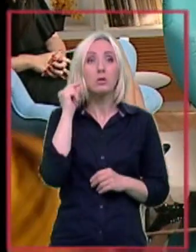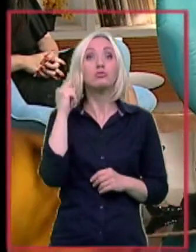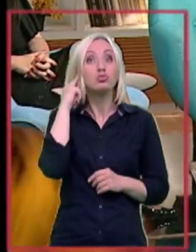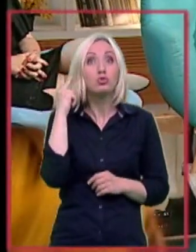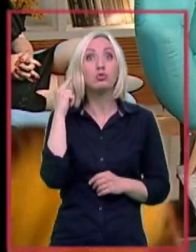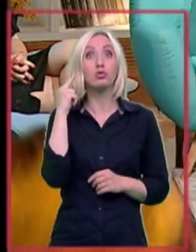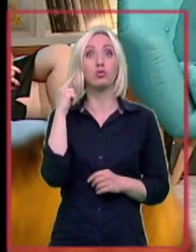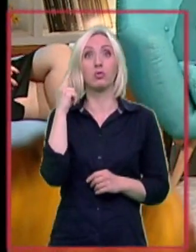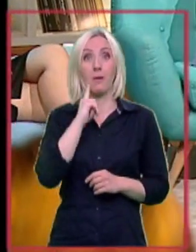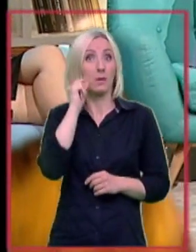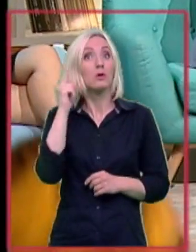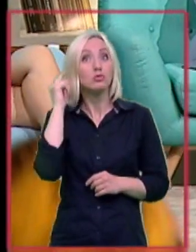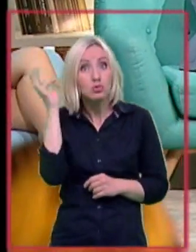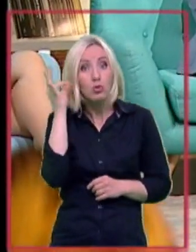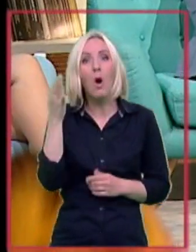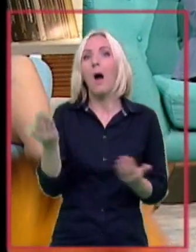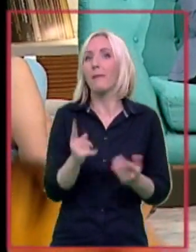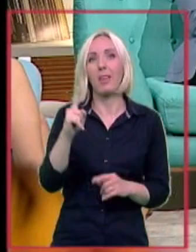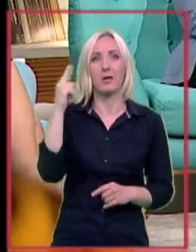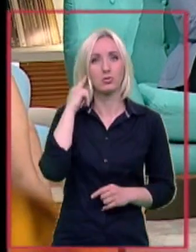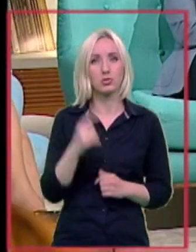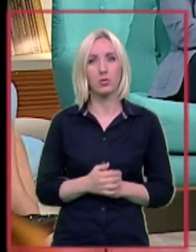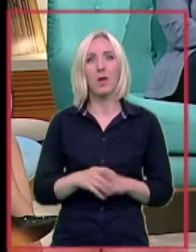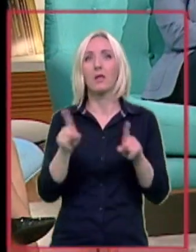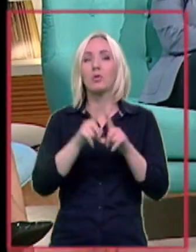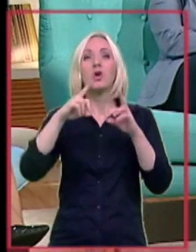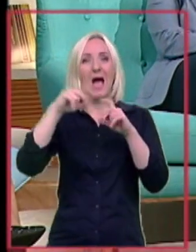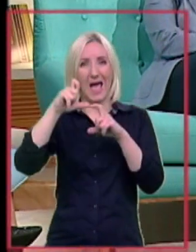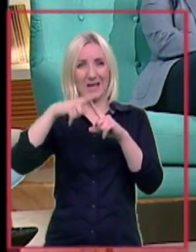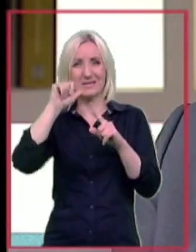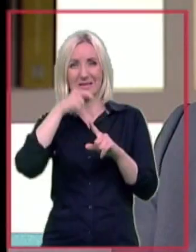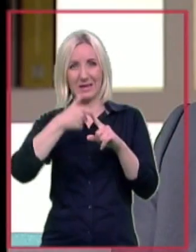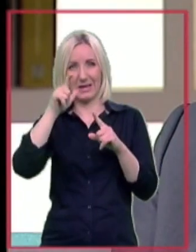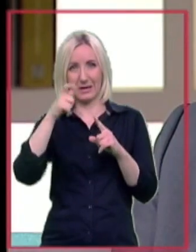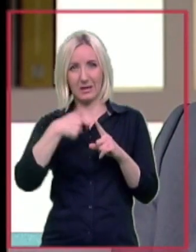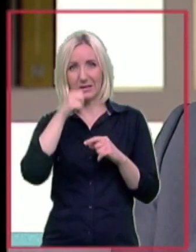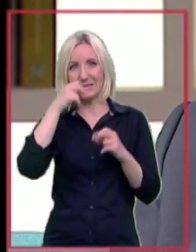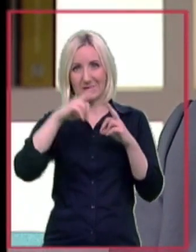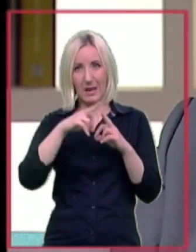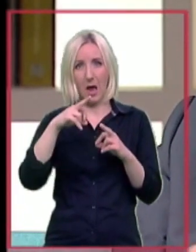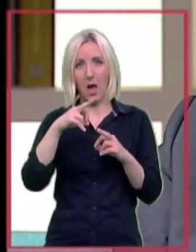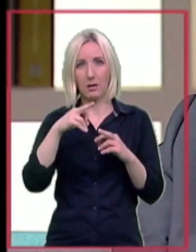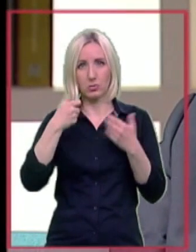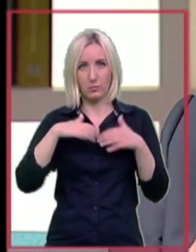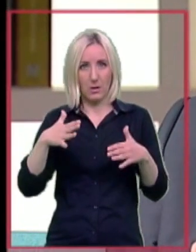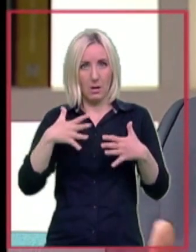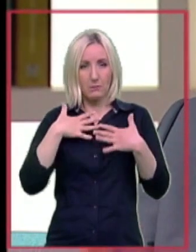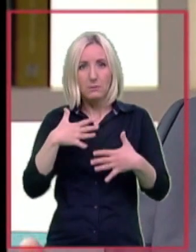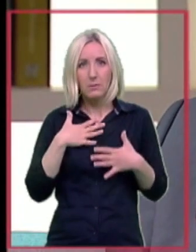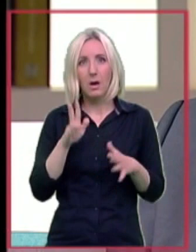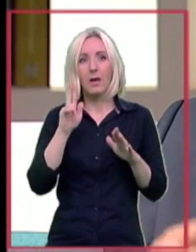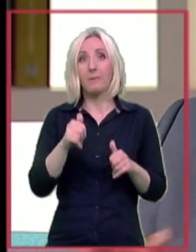najčešći uzrok je ovo što je gospođa Trpković navrana, to je asfiksija. Koja se javlja u toku porođa. Znači ima te prenatalne,